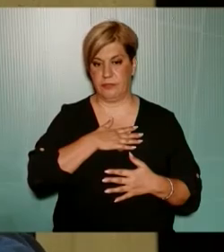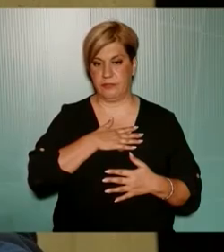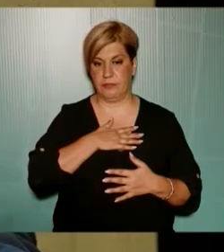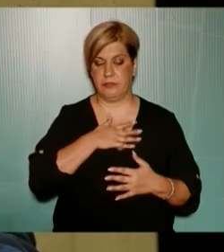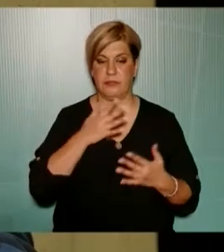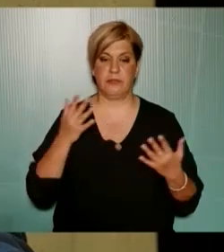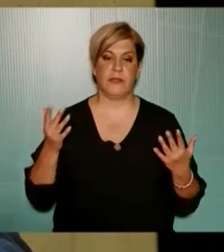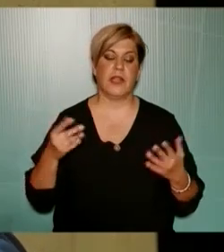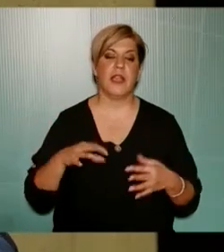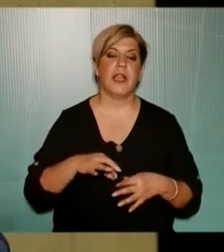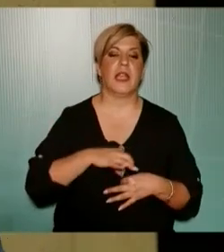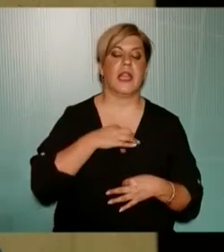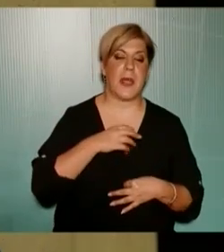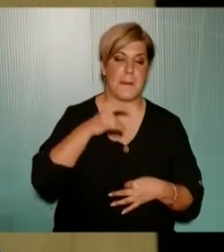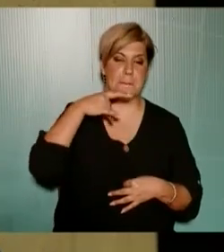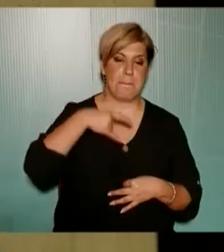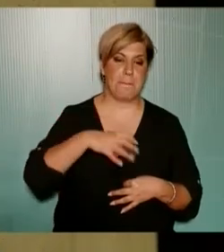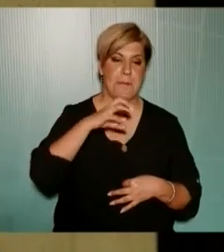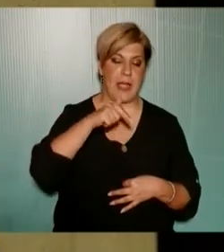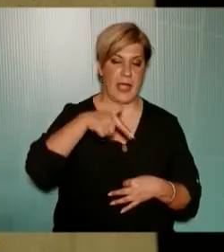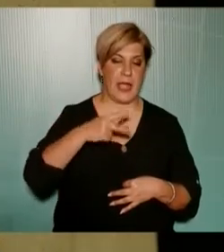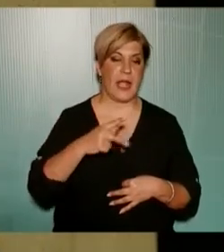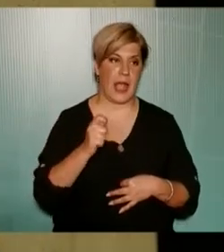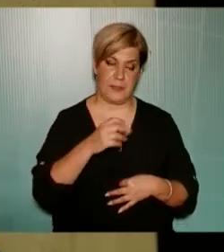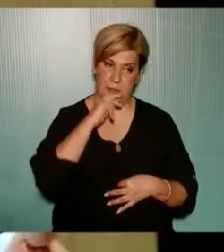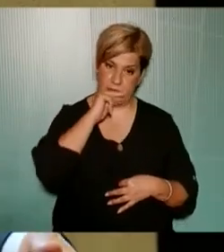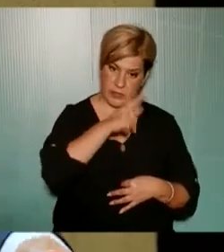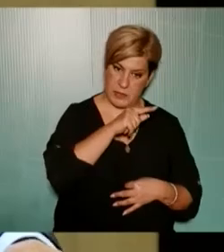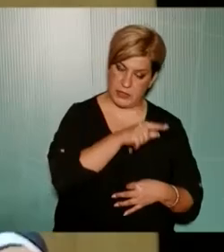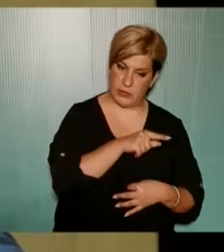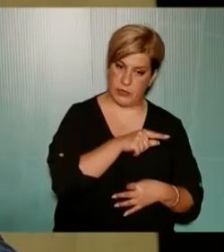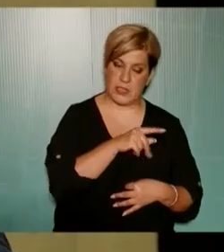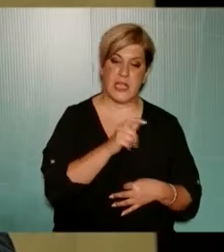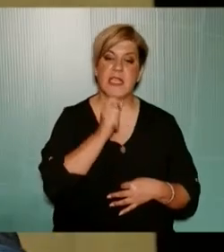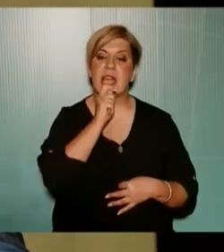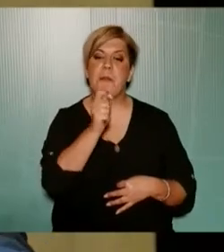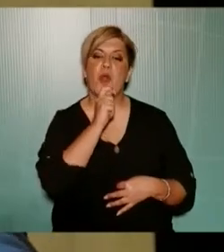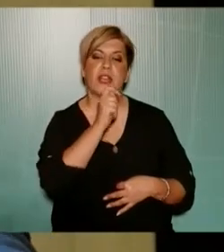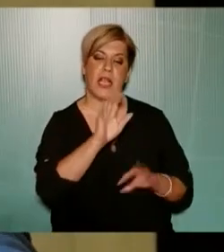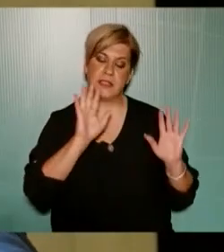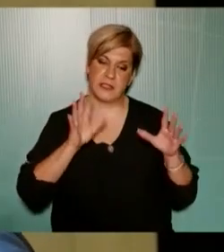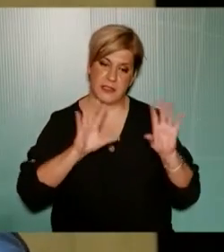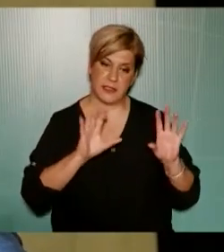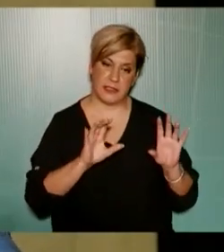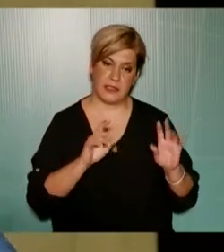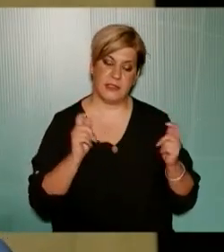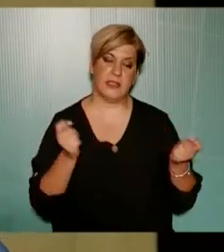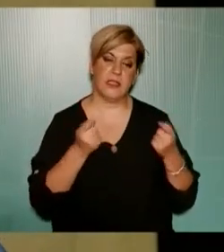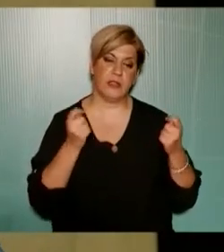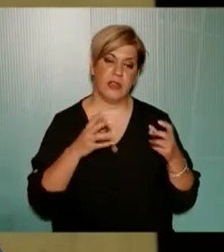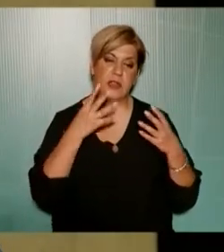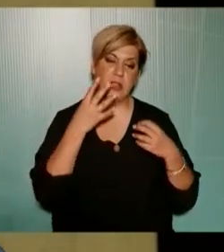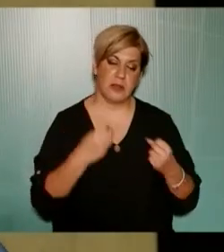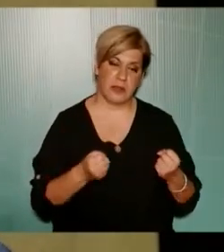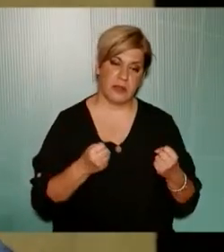κύριε Πέγκα επειδή με διακόψατε θα σας πω το εξής στα ρεπορτάζ γίνονται όταν